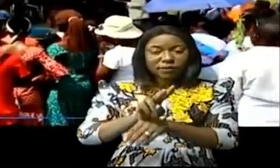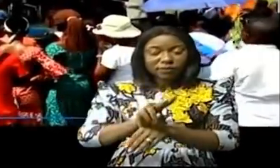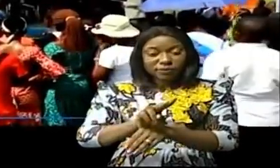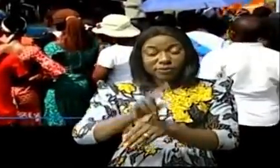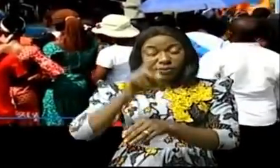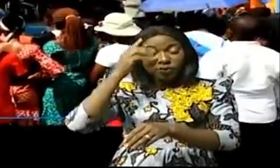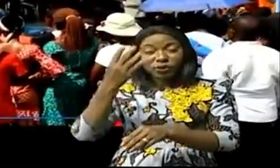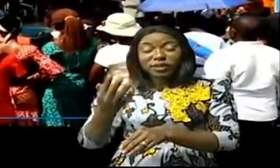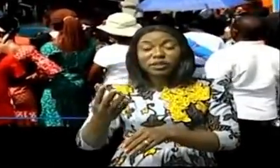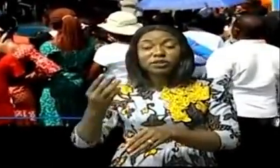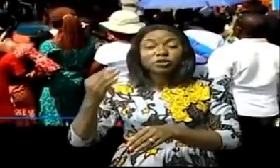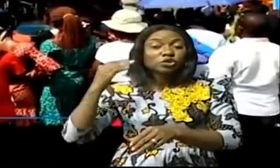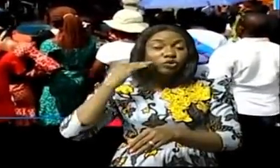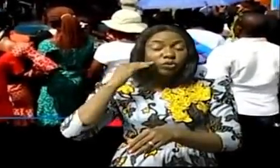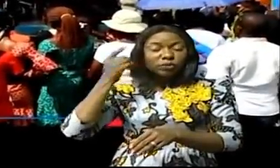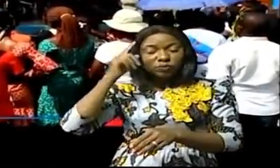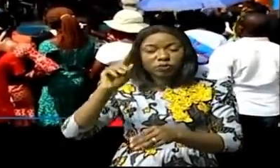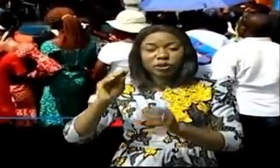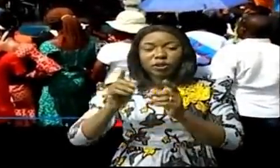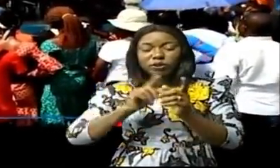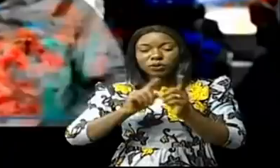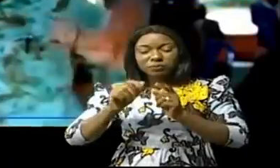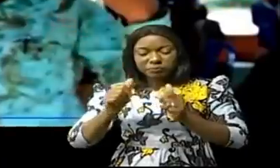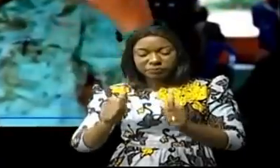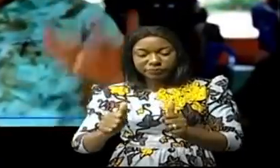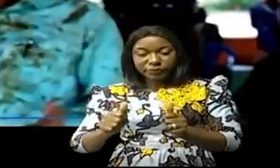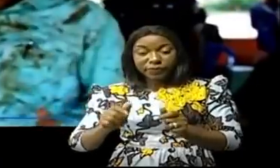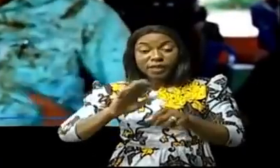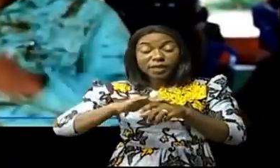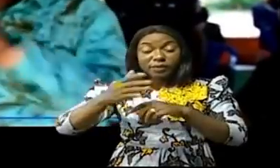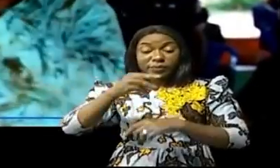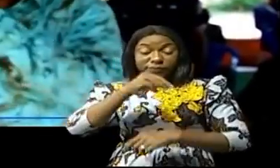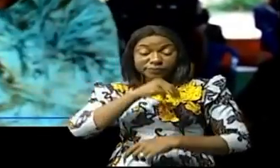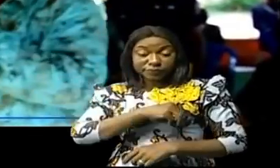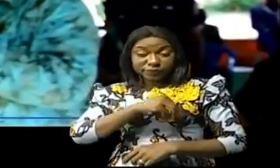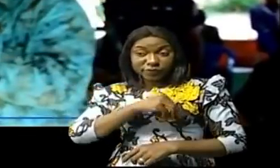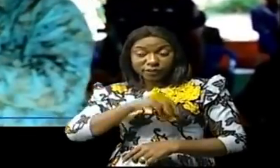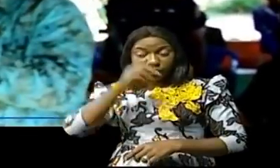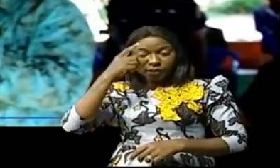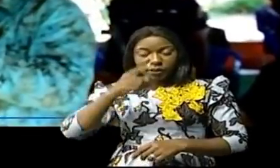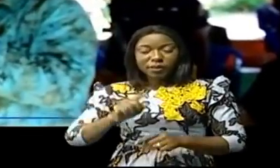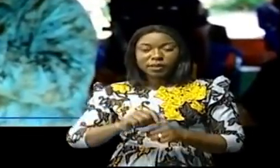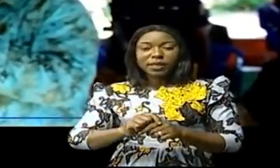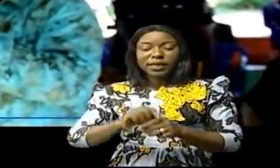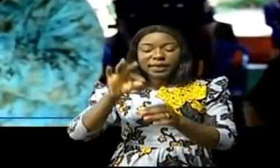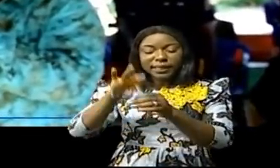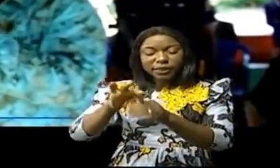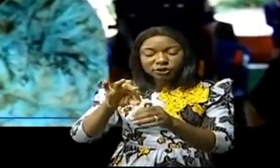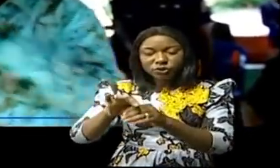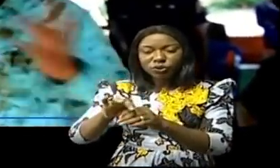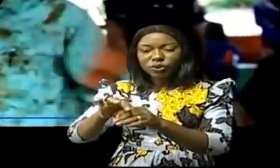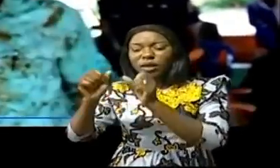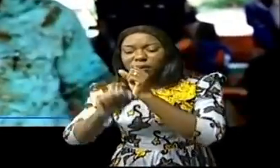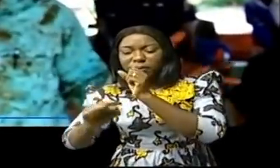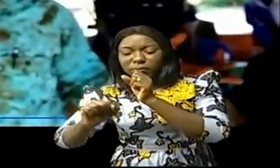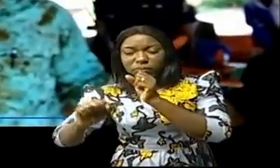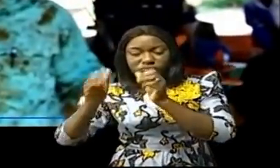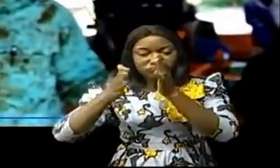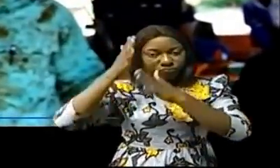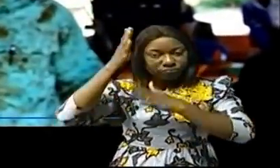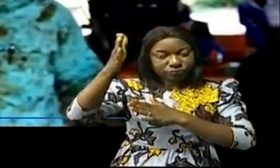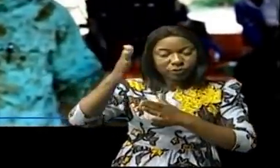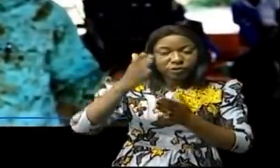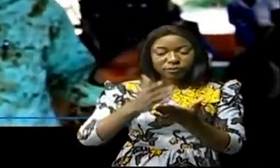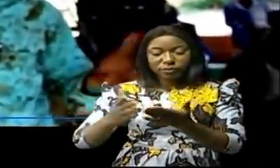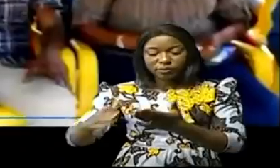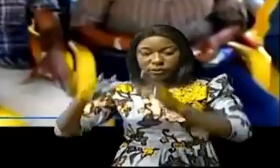juin pour un entretien rose. A la population de la mission, la sensibilisation sur le processus électoral, la campagne prochaine, les distributions